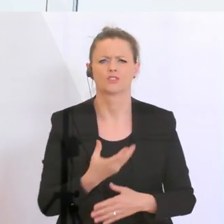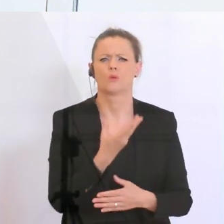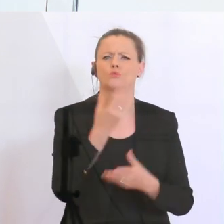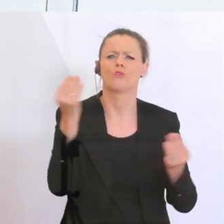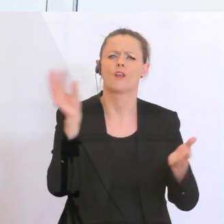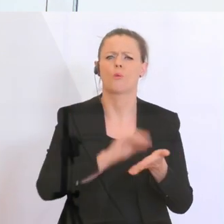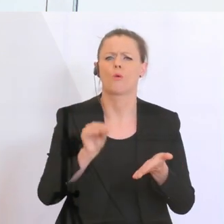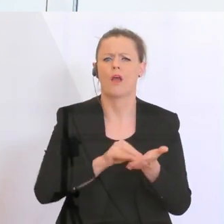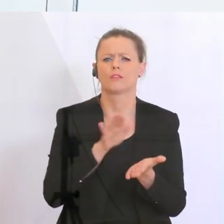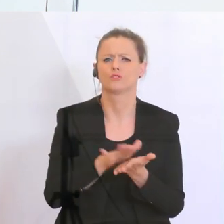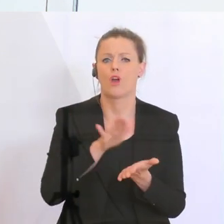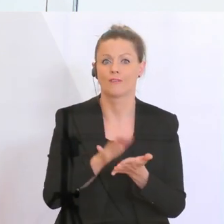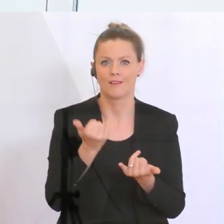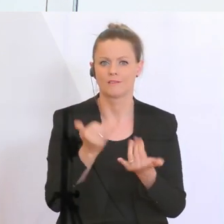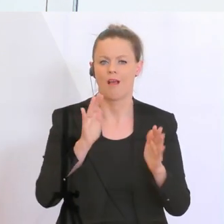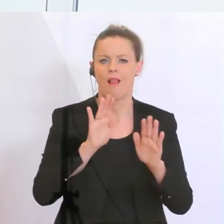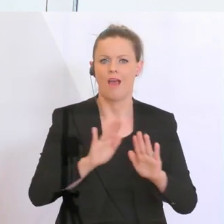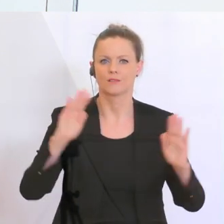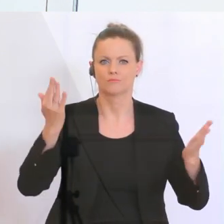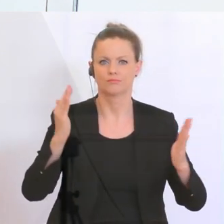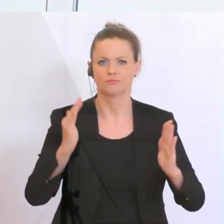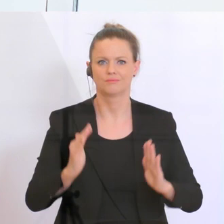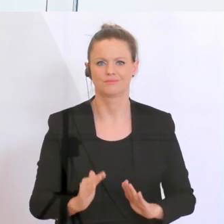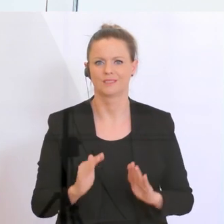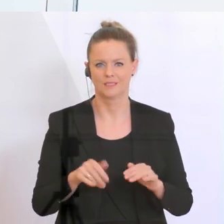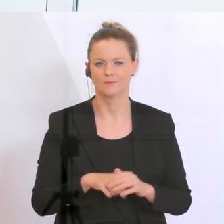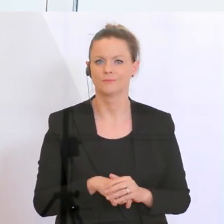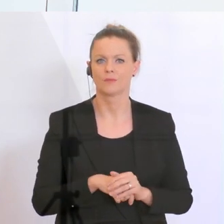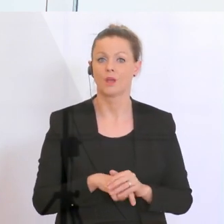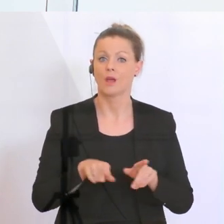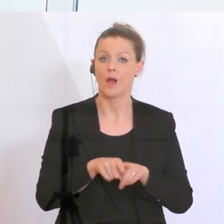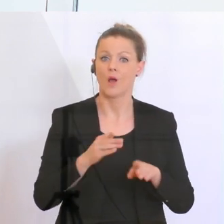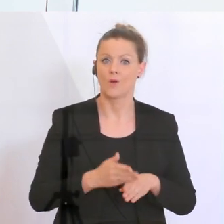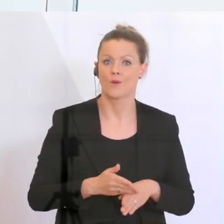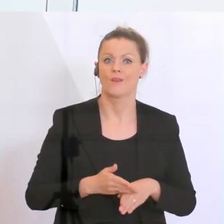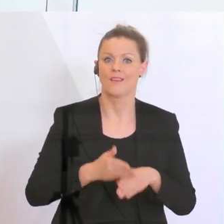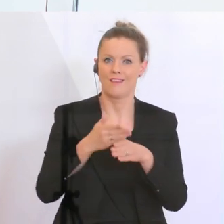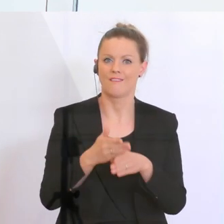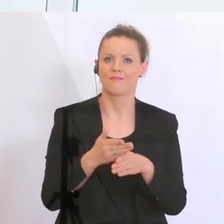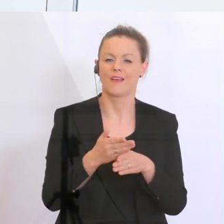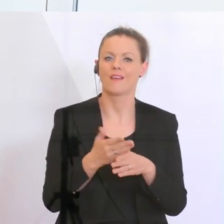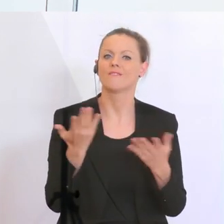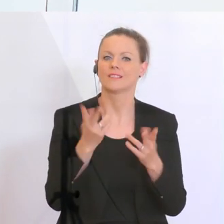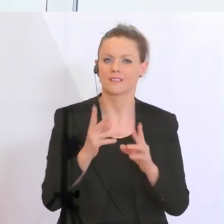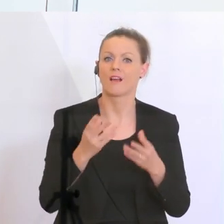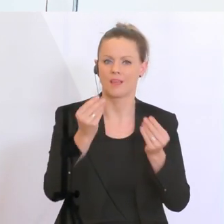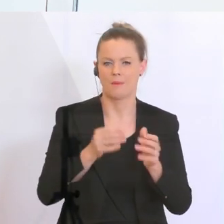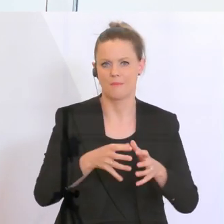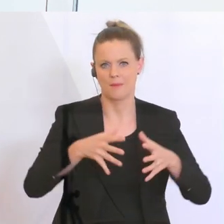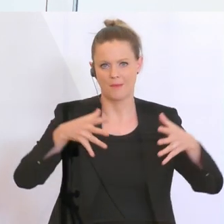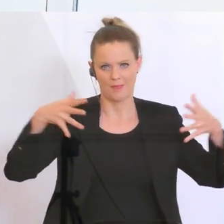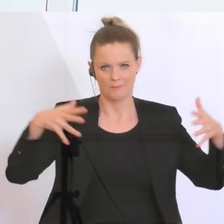nehmen zunehmend ab. Und auch das Volumen an Hilfestellungen hat massiv zugenommen. Ich glaube wirklich, dass wir jetzt